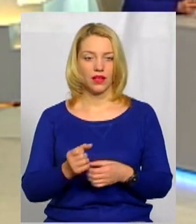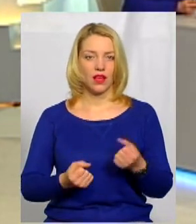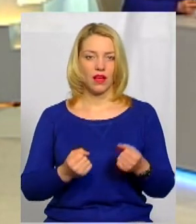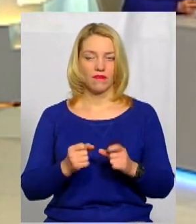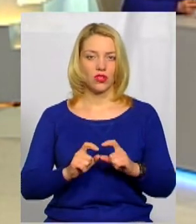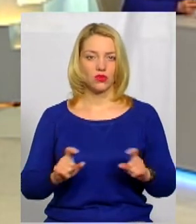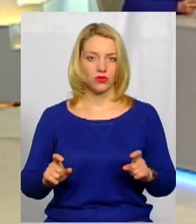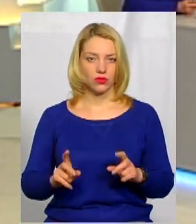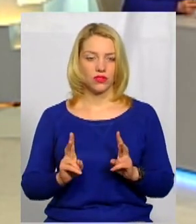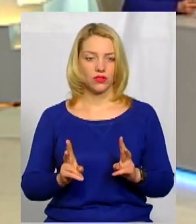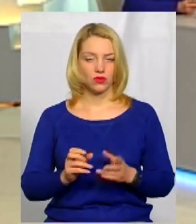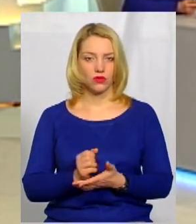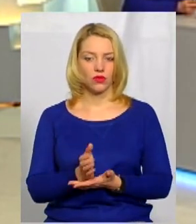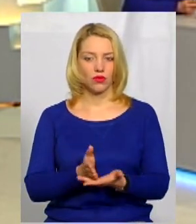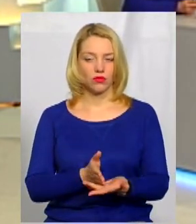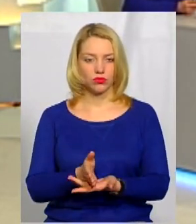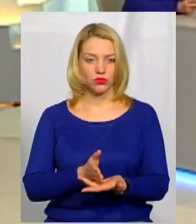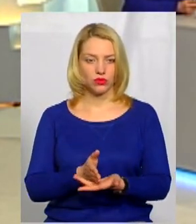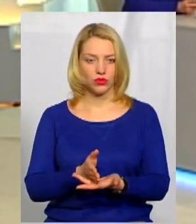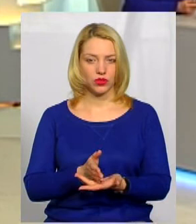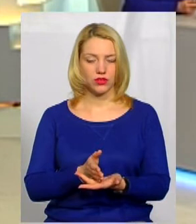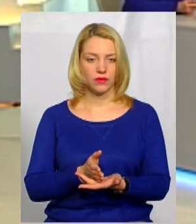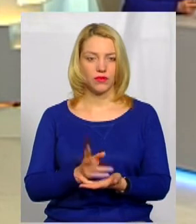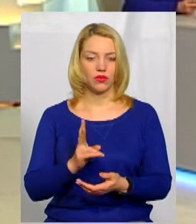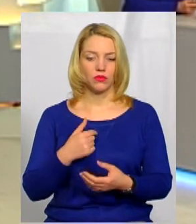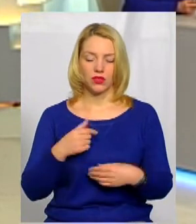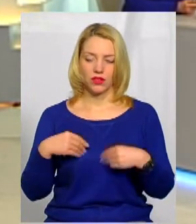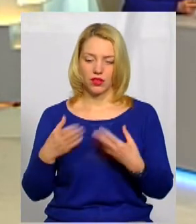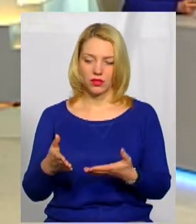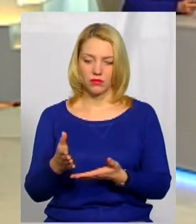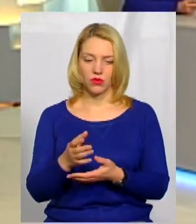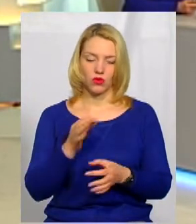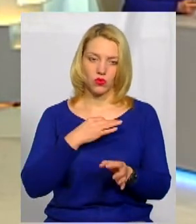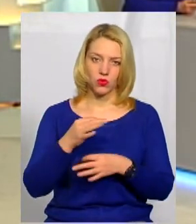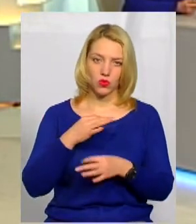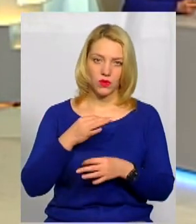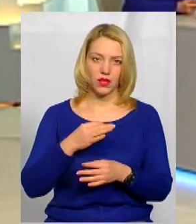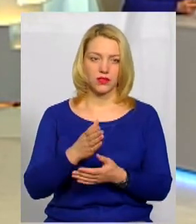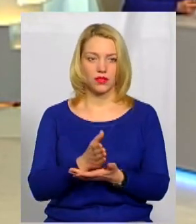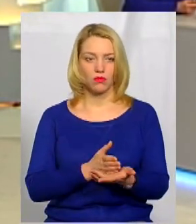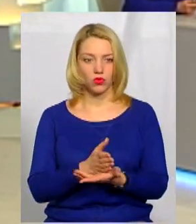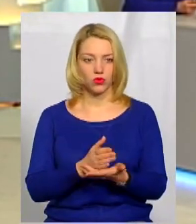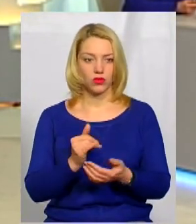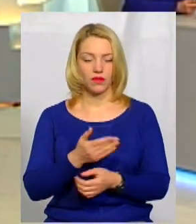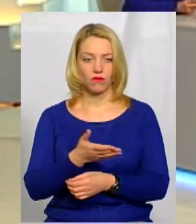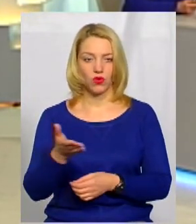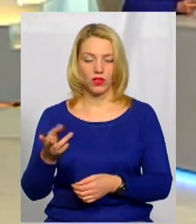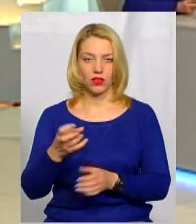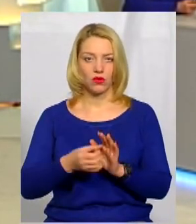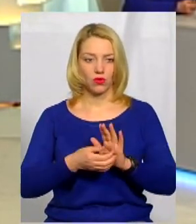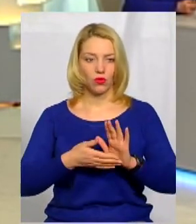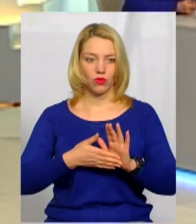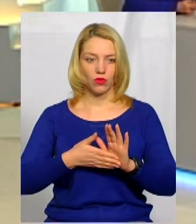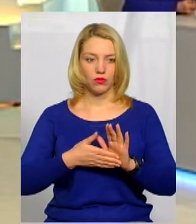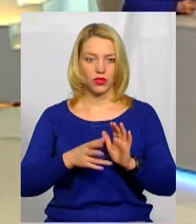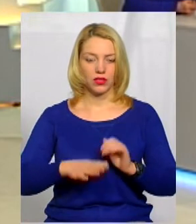автошколи, які обслуговуються, скажімо, чи ми їм надаємо консультації, послуги, і вони на обліку